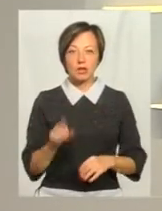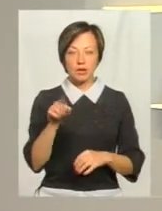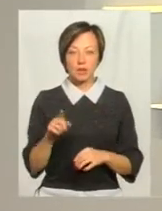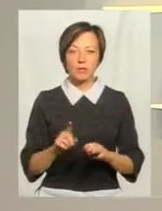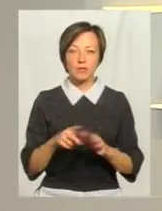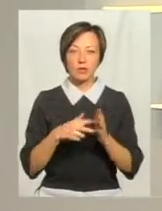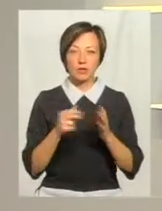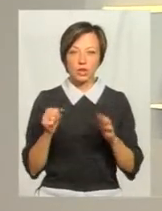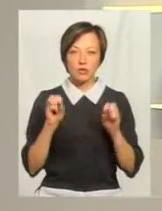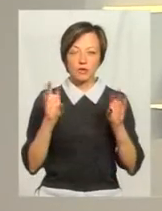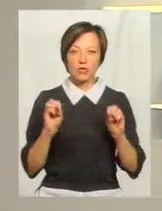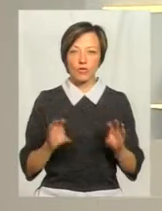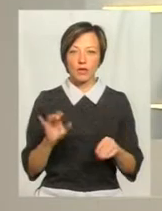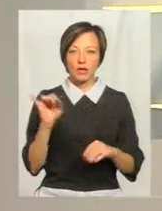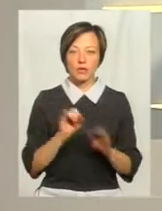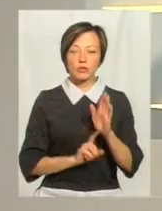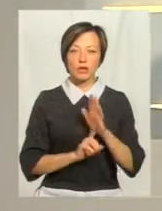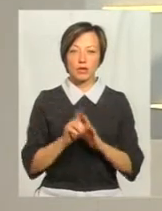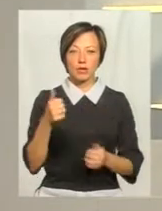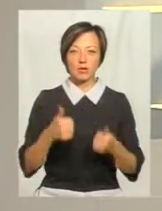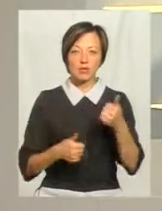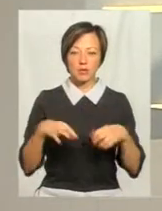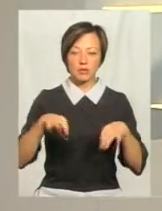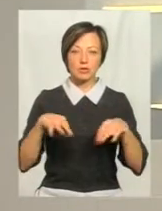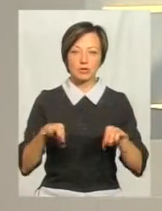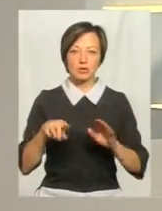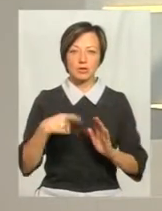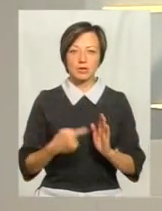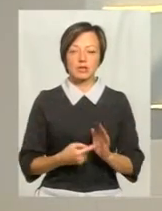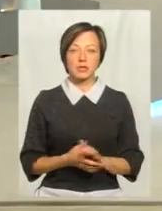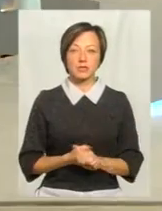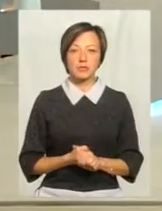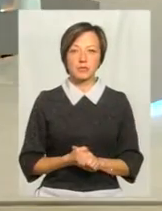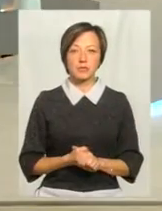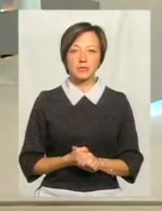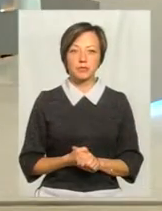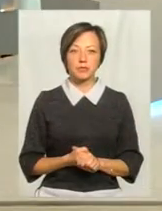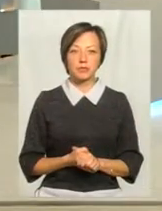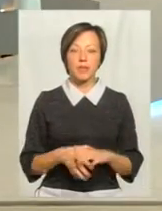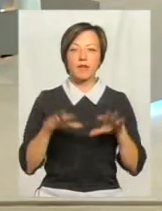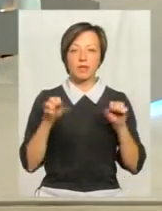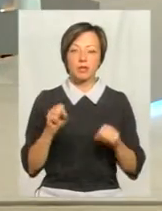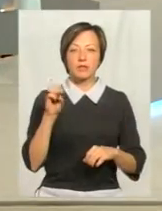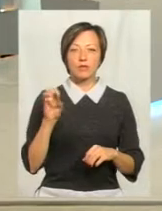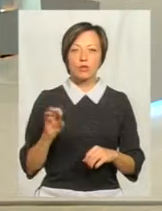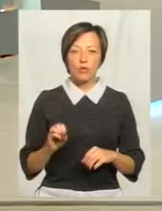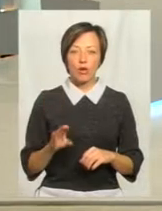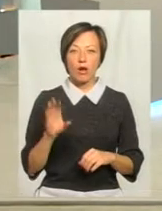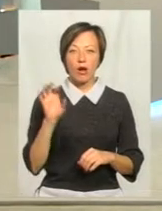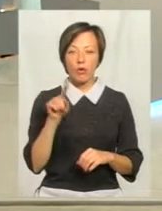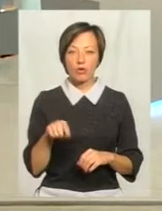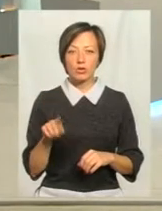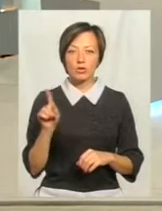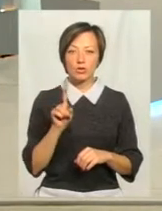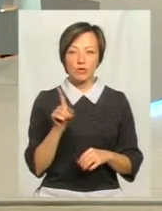виключаються світлофори і починається перемож? За те, що виключаються світлофори, то ми знаємо, а от за те,